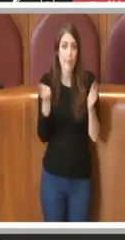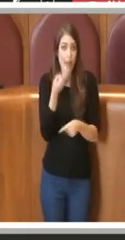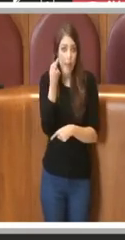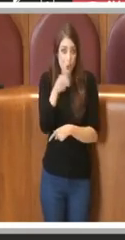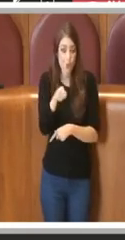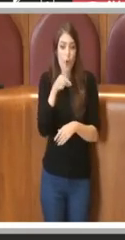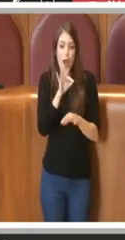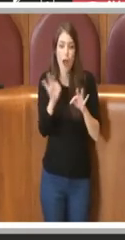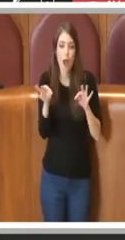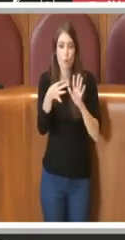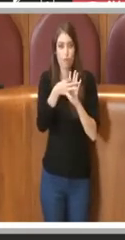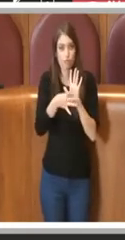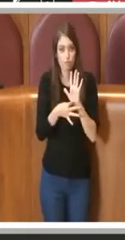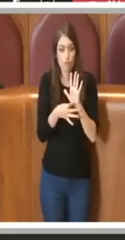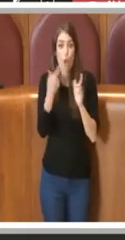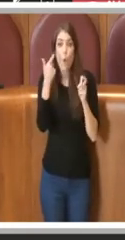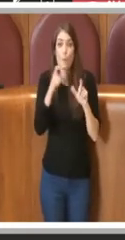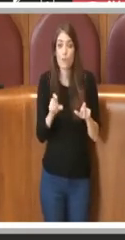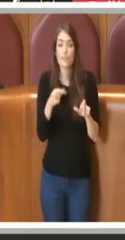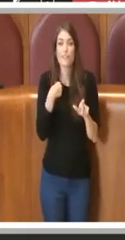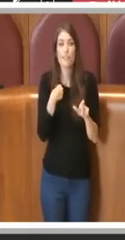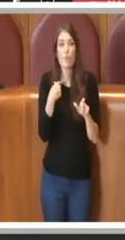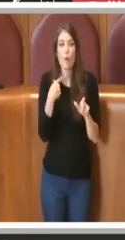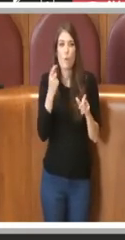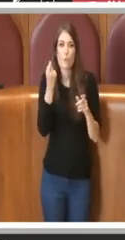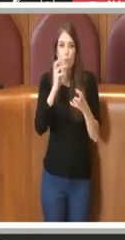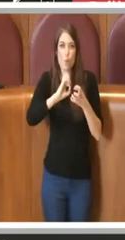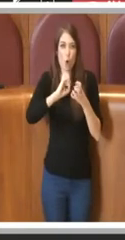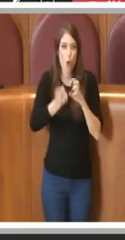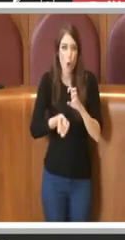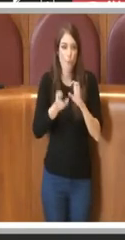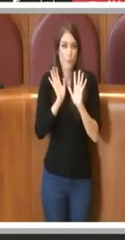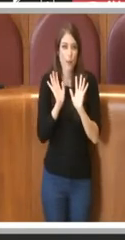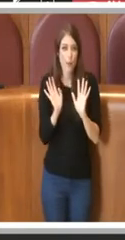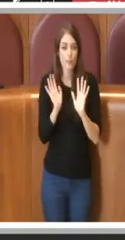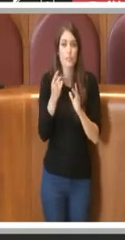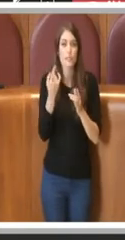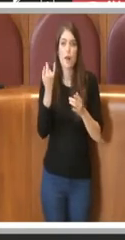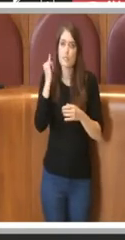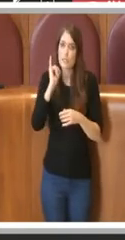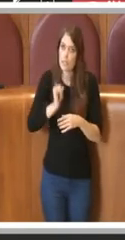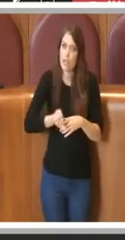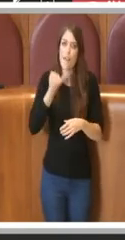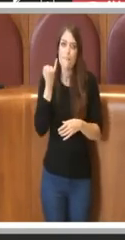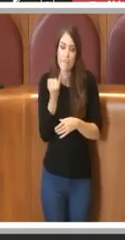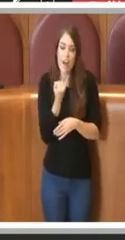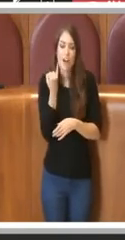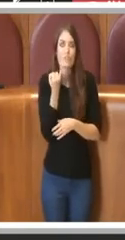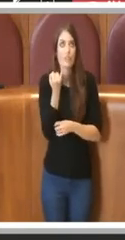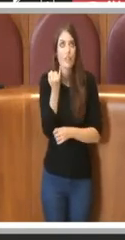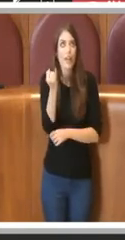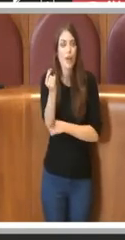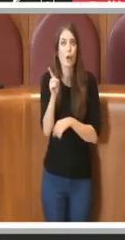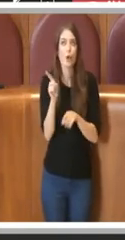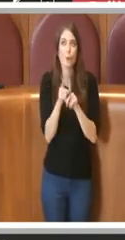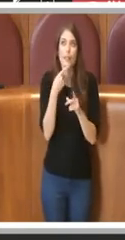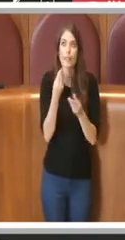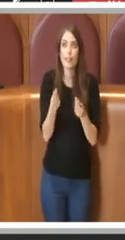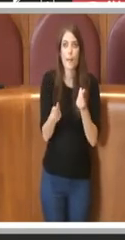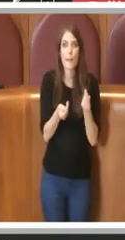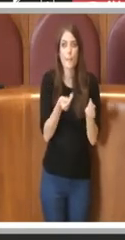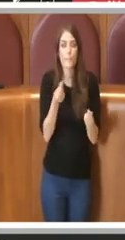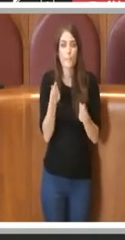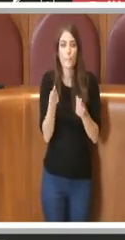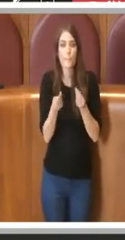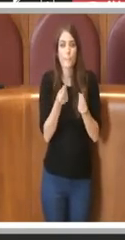articolati, perché diciamo è complessa. Cioè è di facile, chiaramente, come dire, di facile,